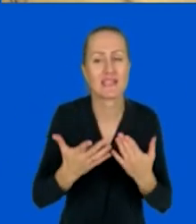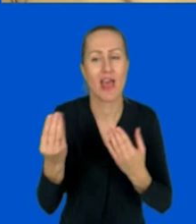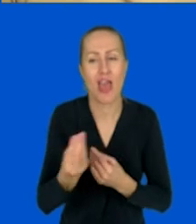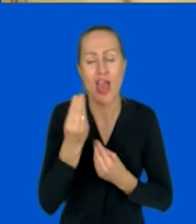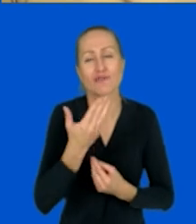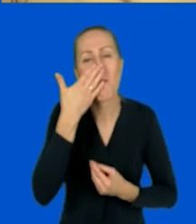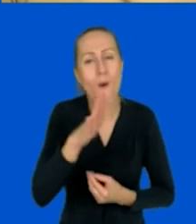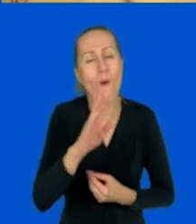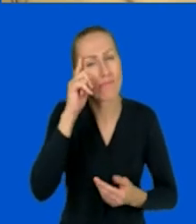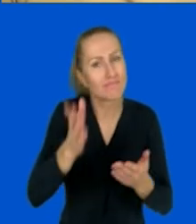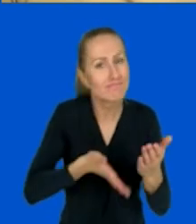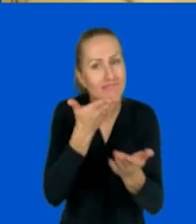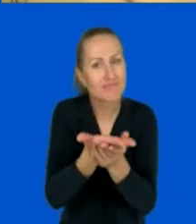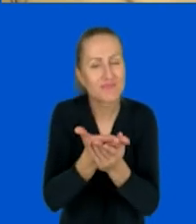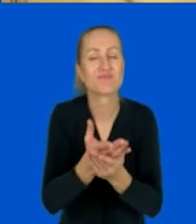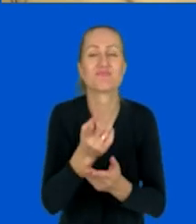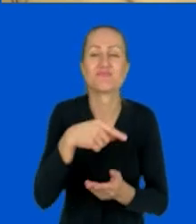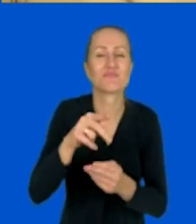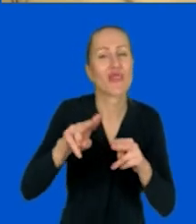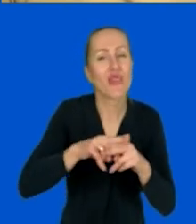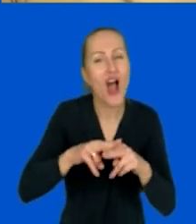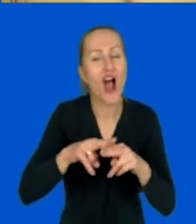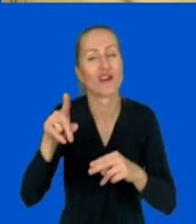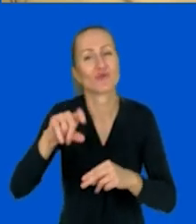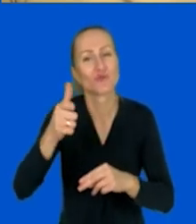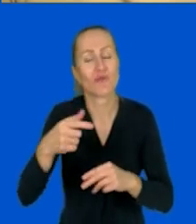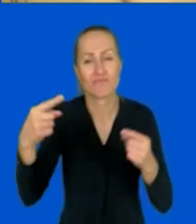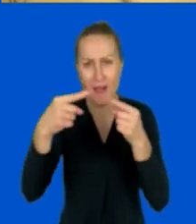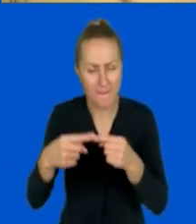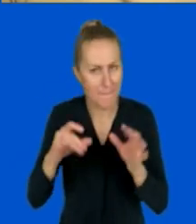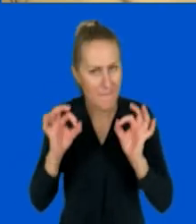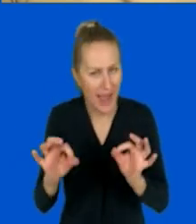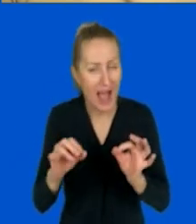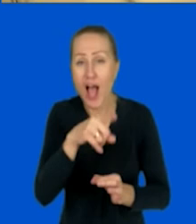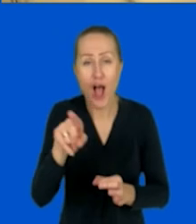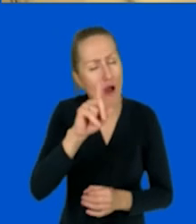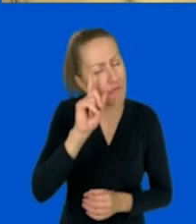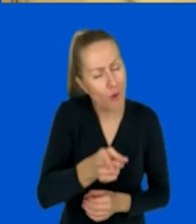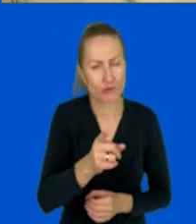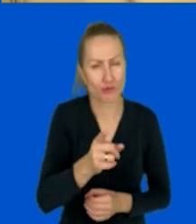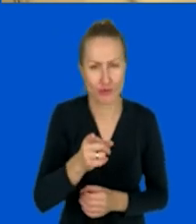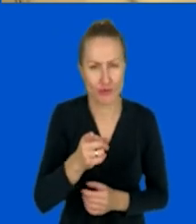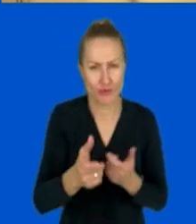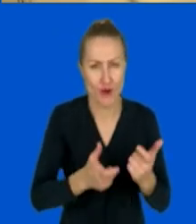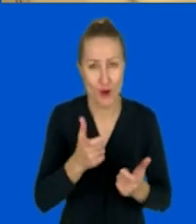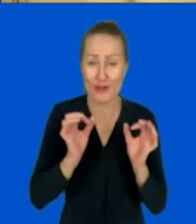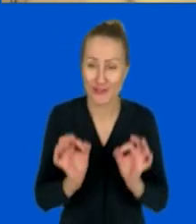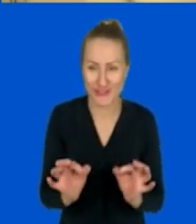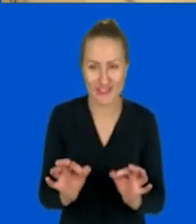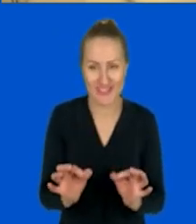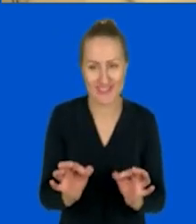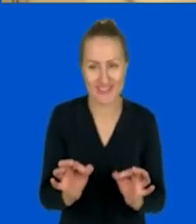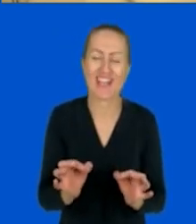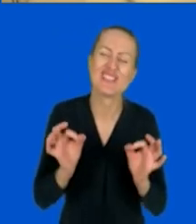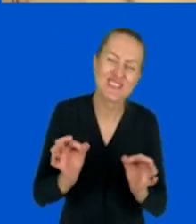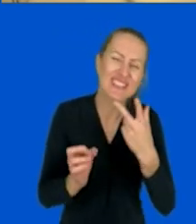zaproponować kilka narzędzi, które się sprawdzają i które koniecznie musicie jeszcze dzisiaj, może nie